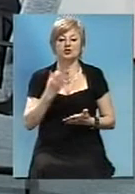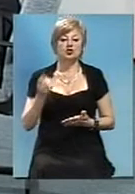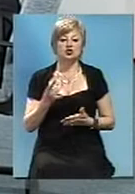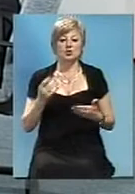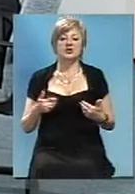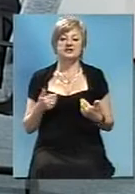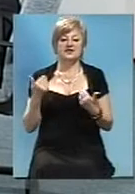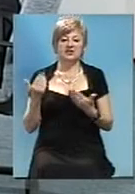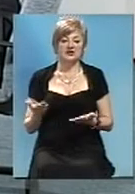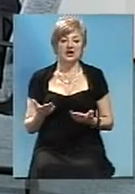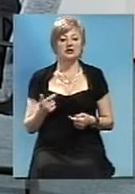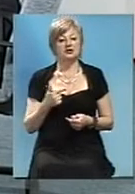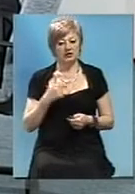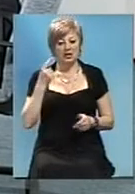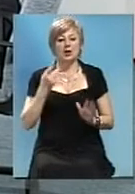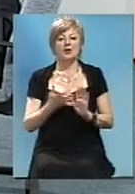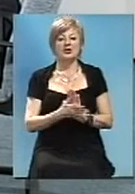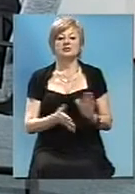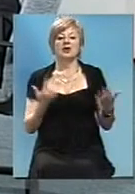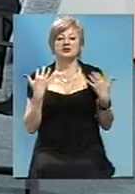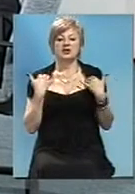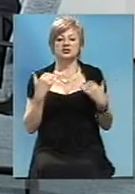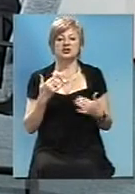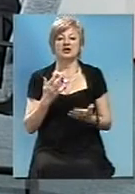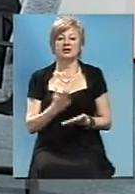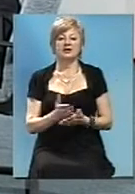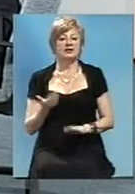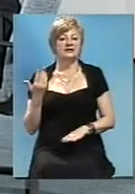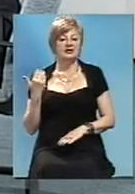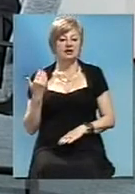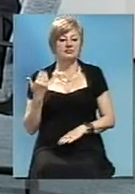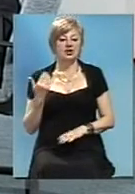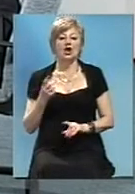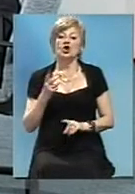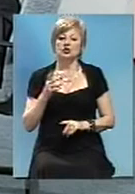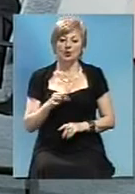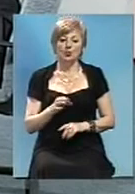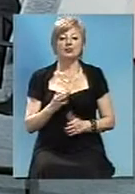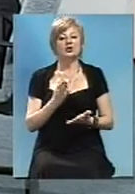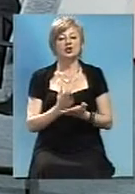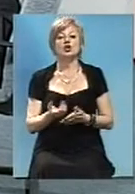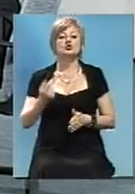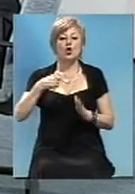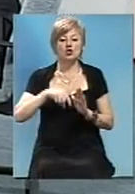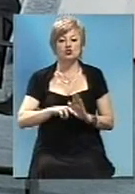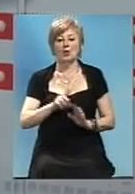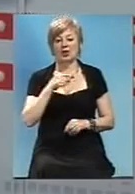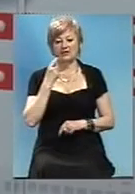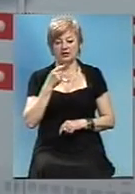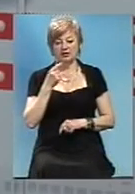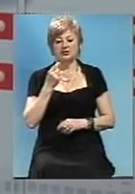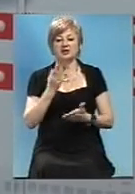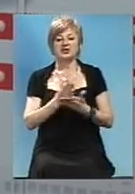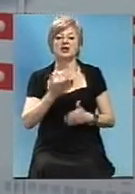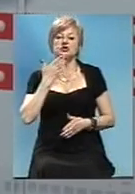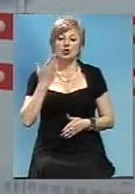Вам вітання. Я розумію, що начальником ви є не так давно, але тим не менше є про що поговорити і є про що